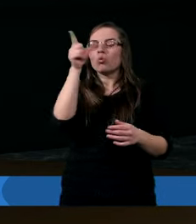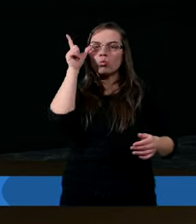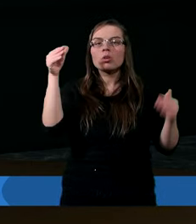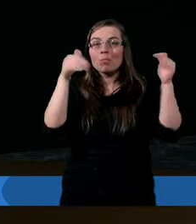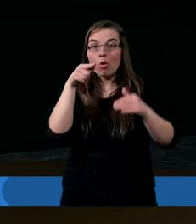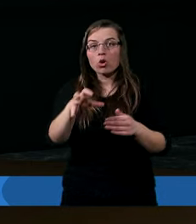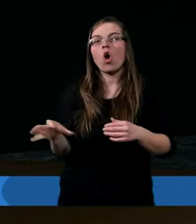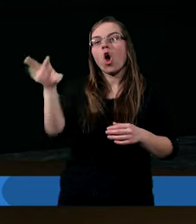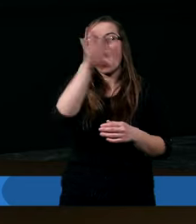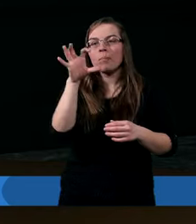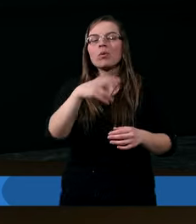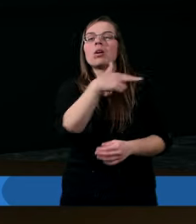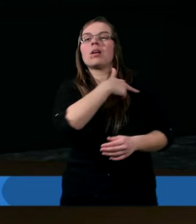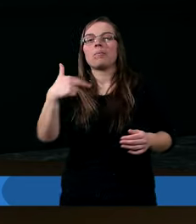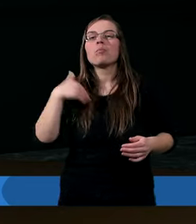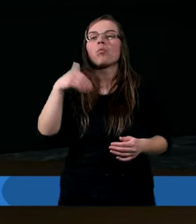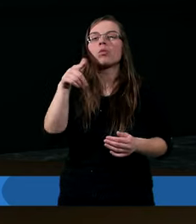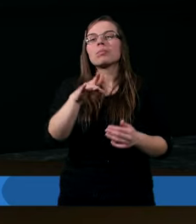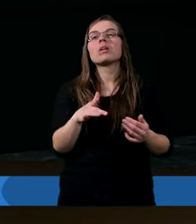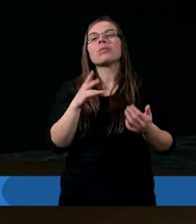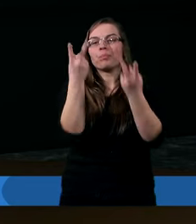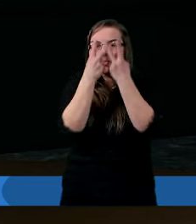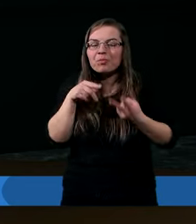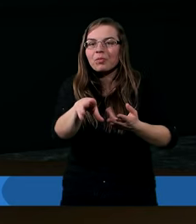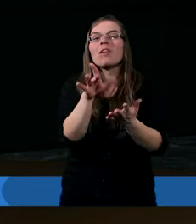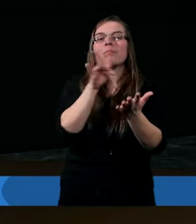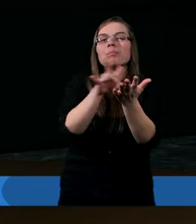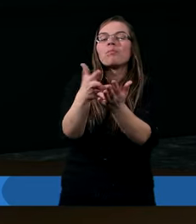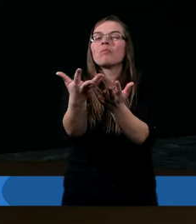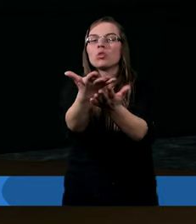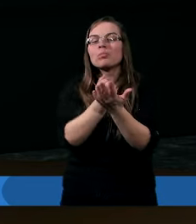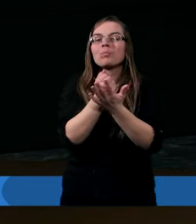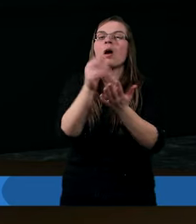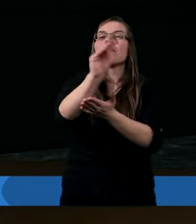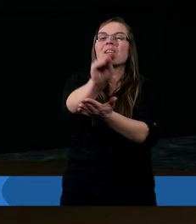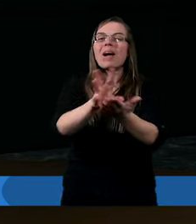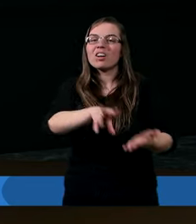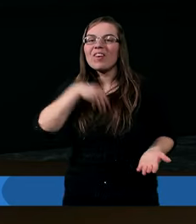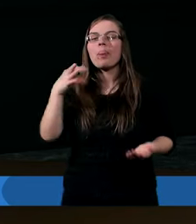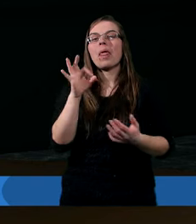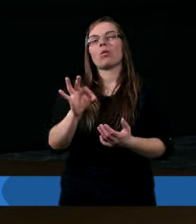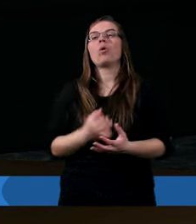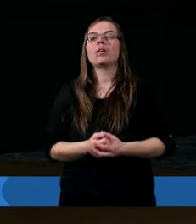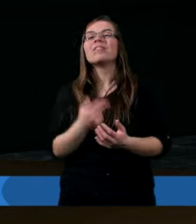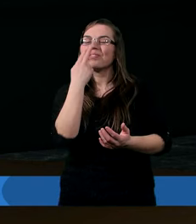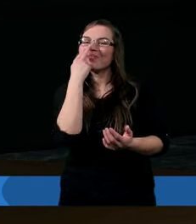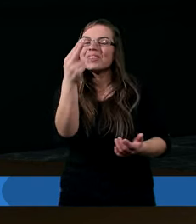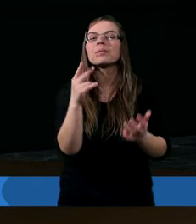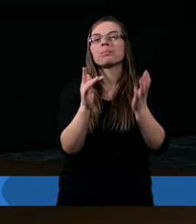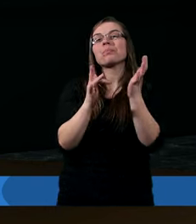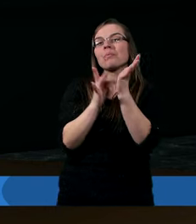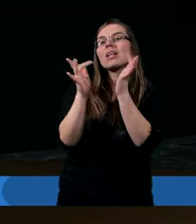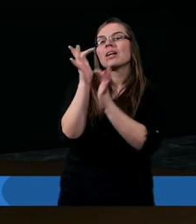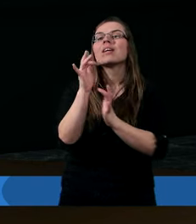mogli to obserwować. My możemy to czytać w Piśmie Świętym, widzieć Jezusa